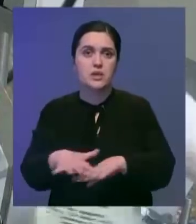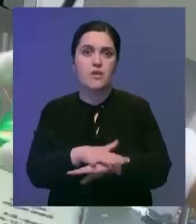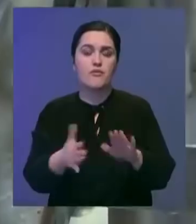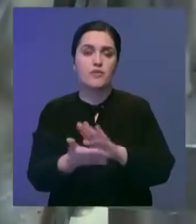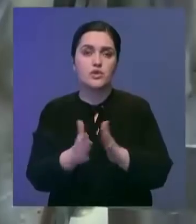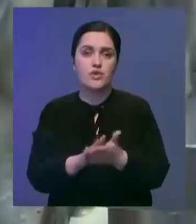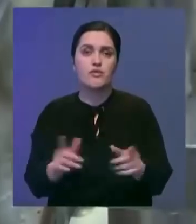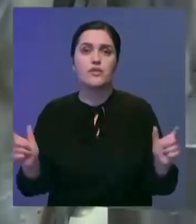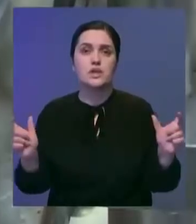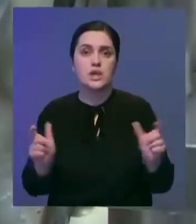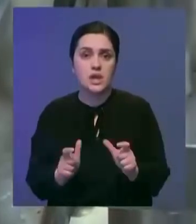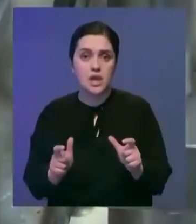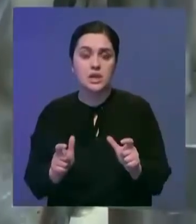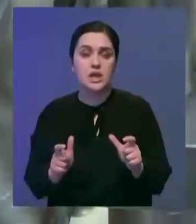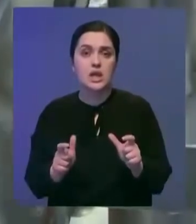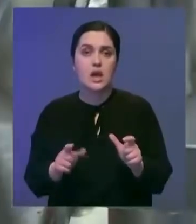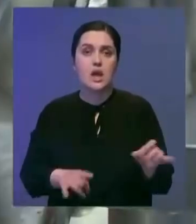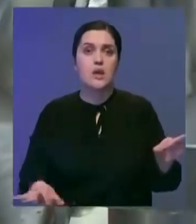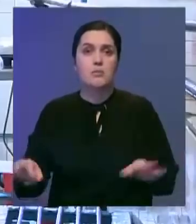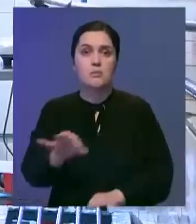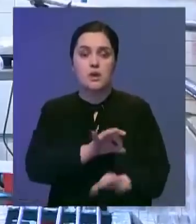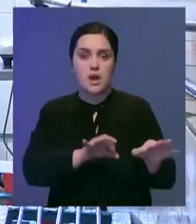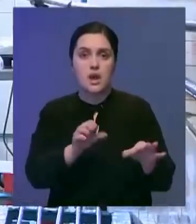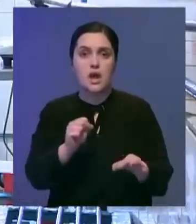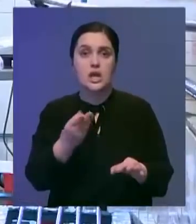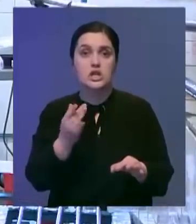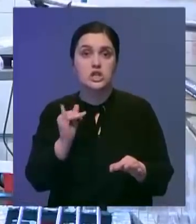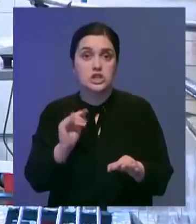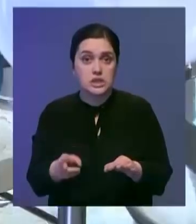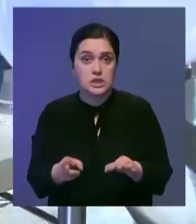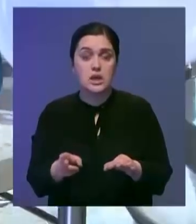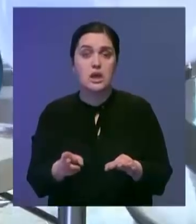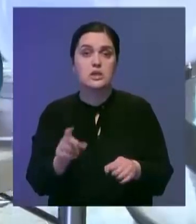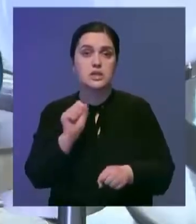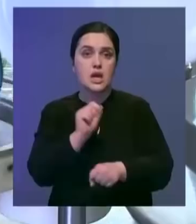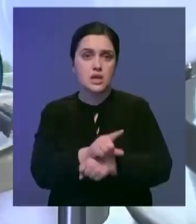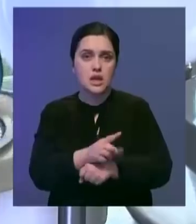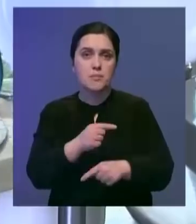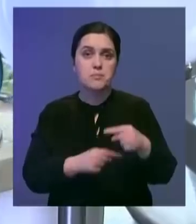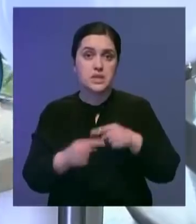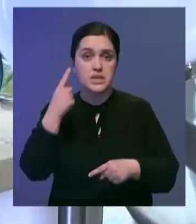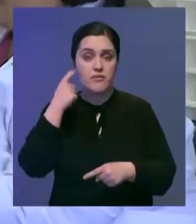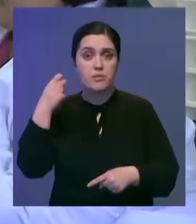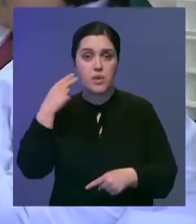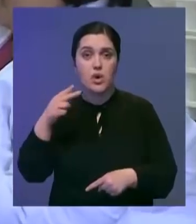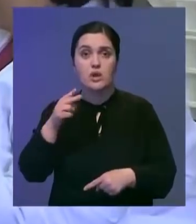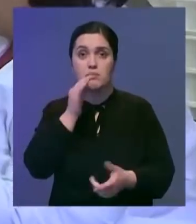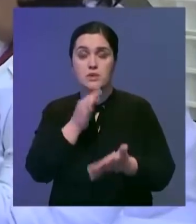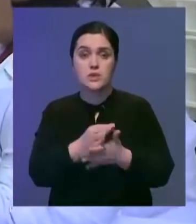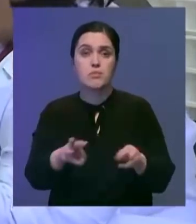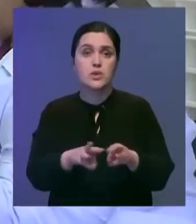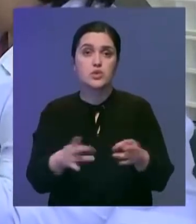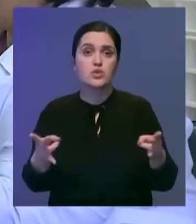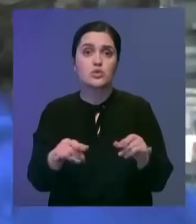мобильность населения в условиях карантина. Масштабирование проекта «Ашак» – задача не только бизнеса, заявил президент. Он